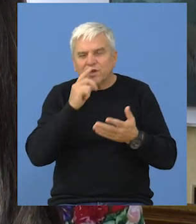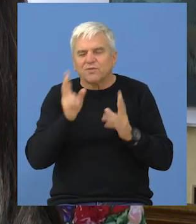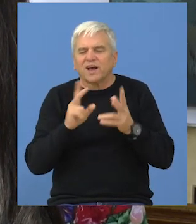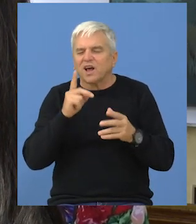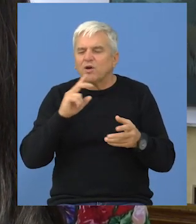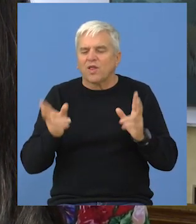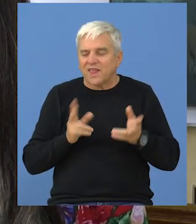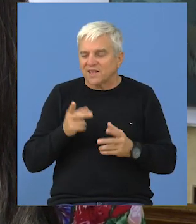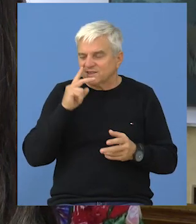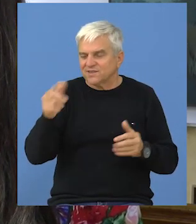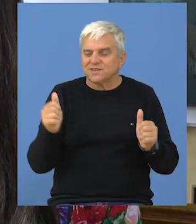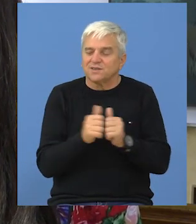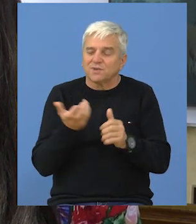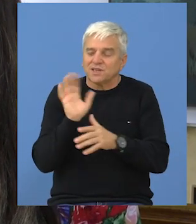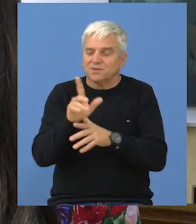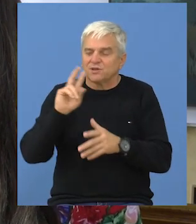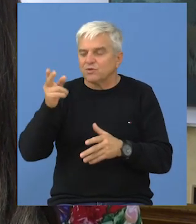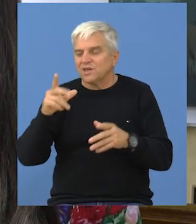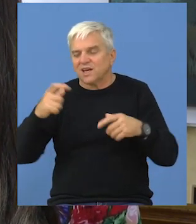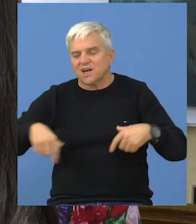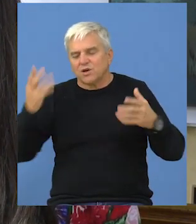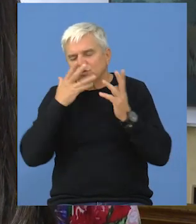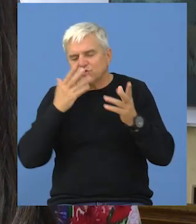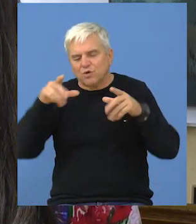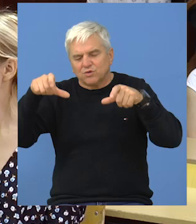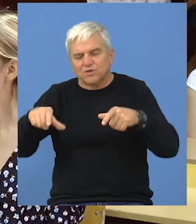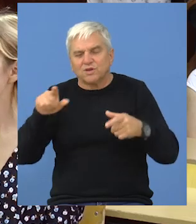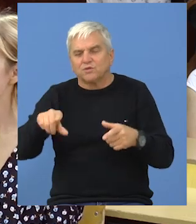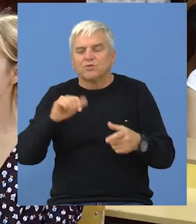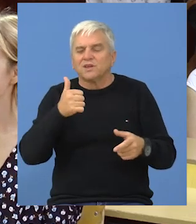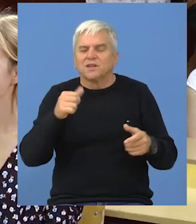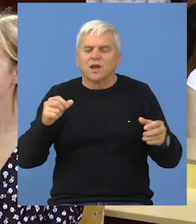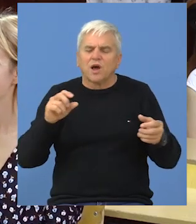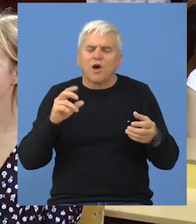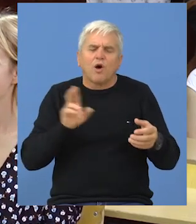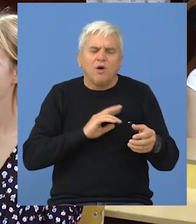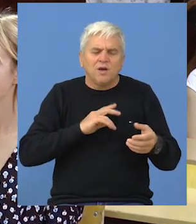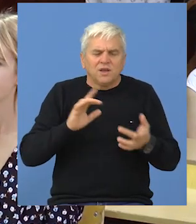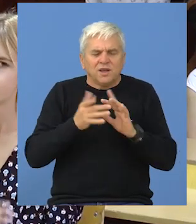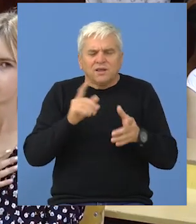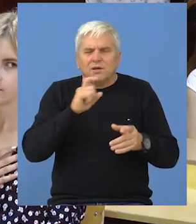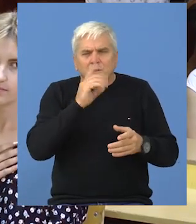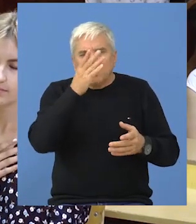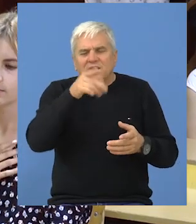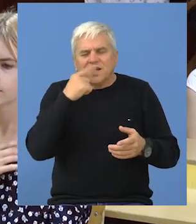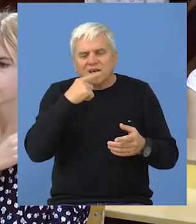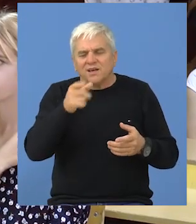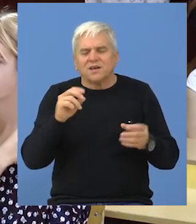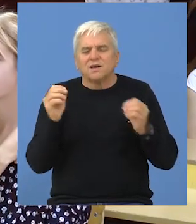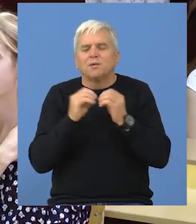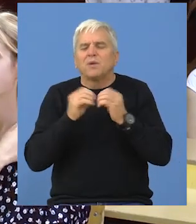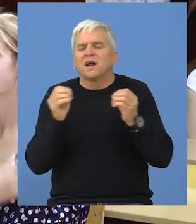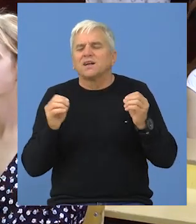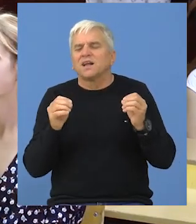obraćenje pred nastavnicima, a i ispred drugih odeljenja. Ovo je jedno od najsloženijih takmičenja u Mađarskoj,